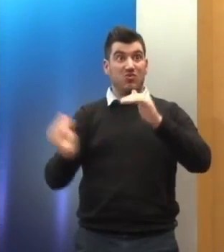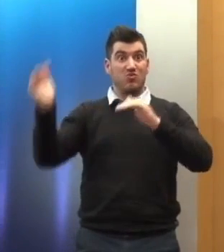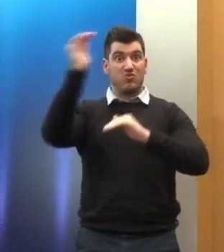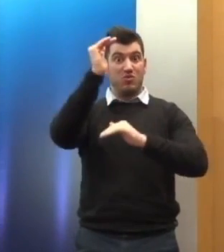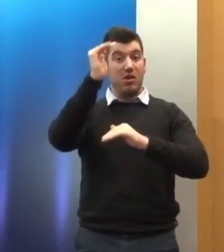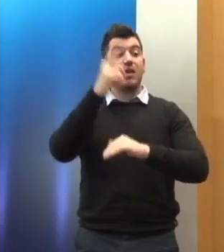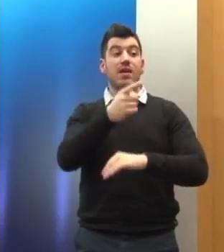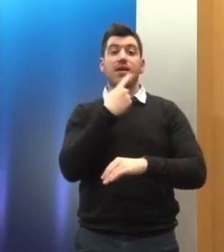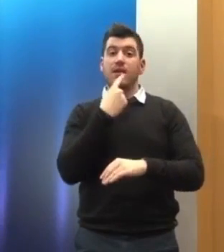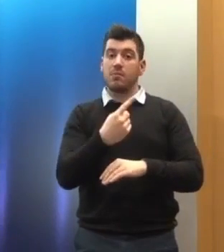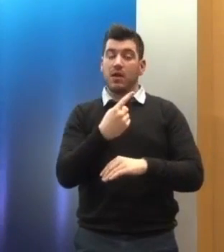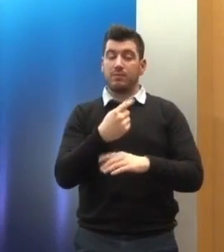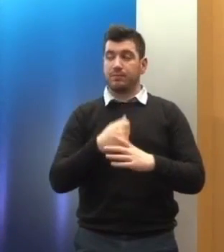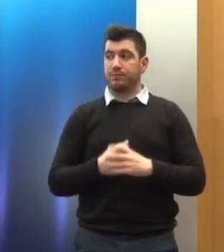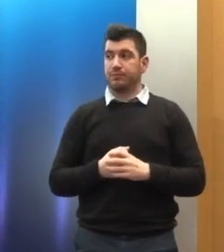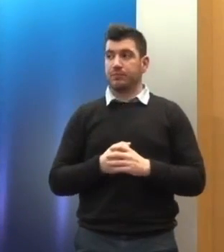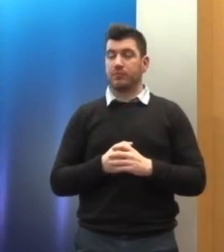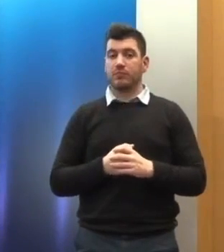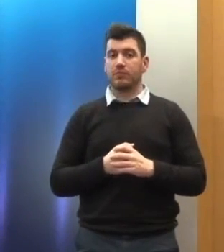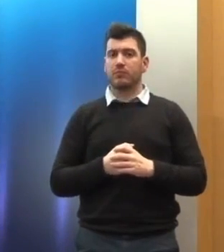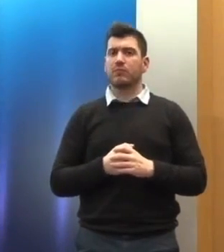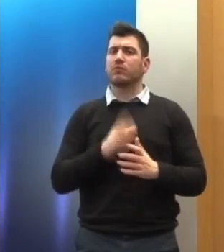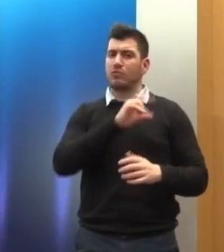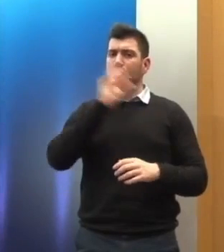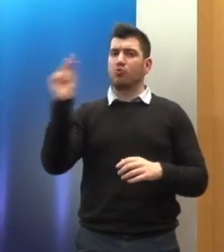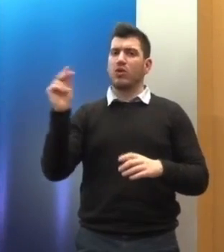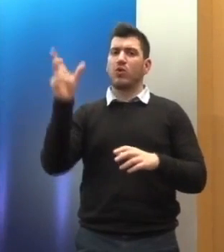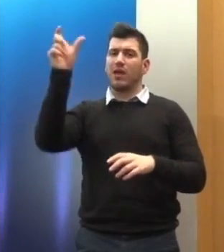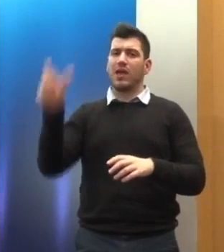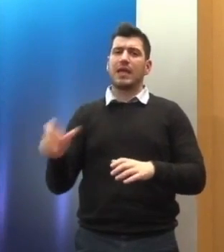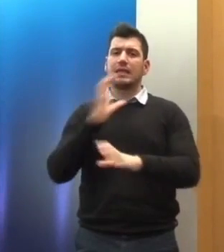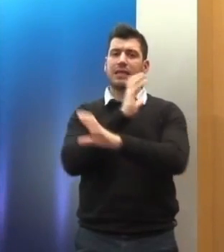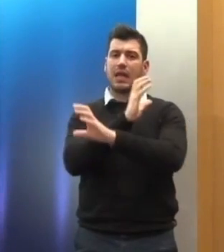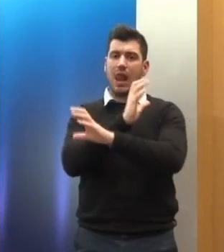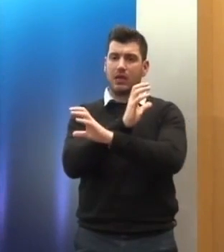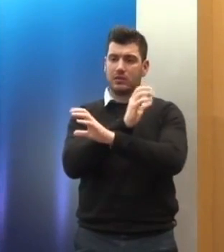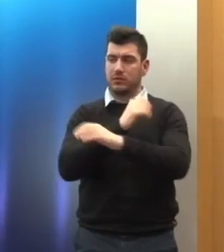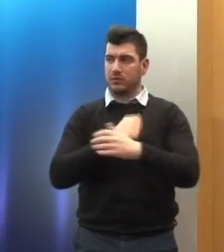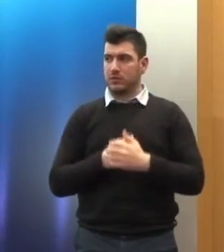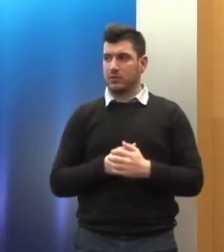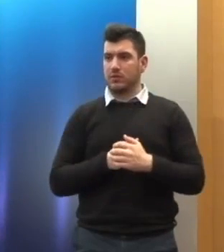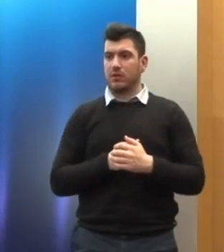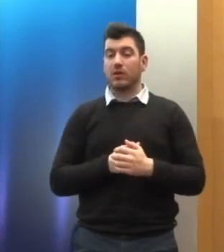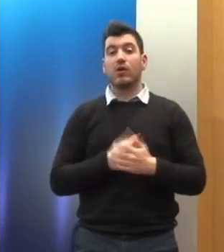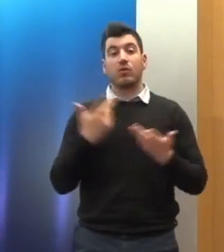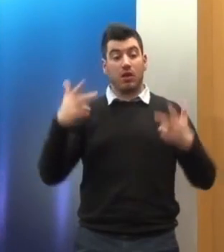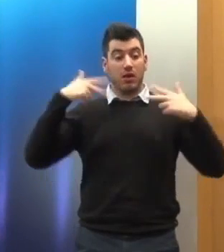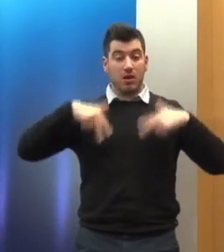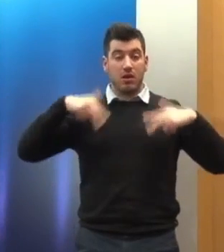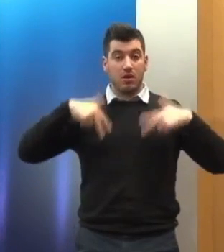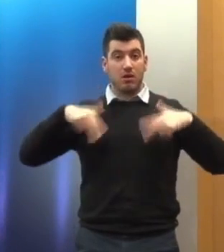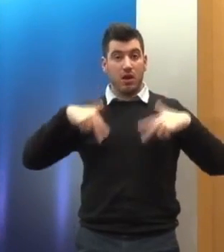έλεγχο της Εξαγγελέως ότι η Πολιτεία θα πρέπει να